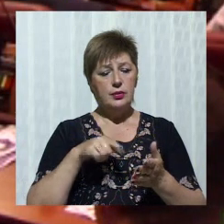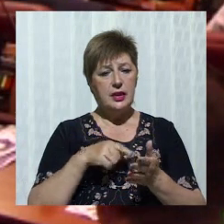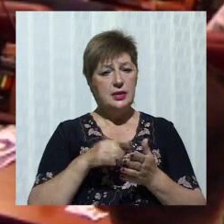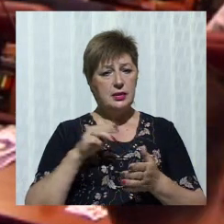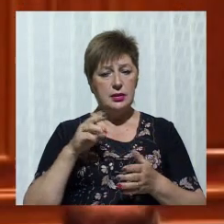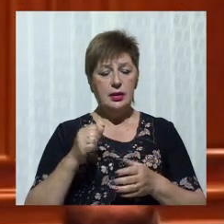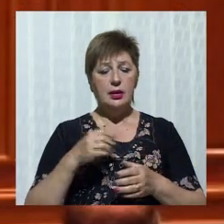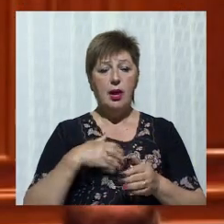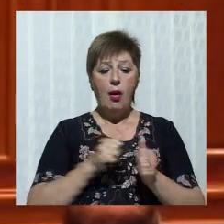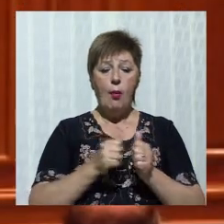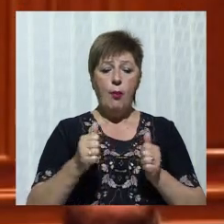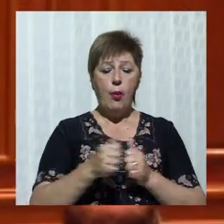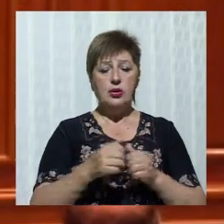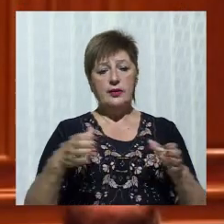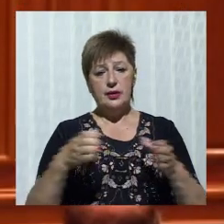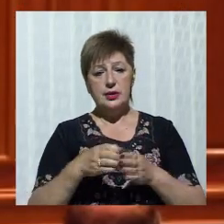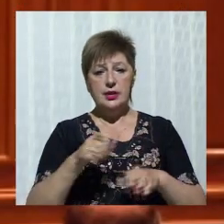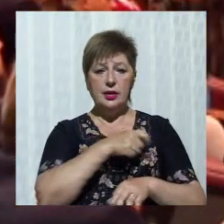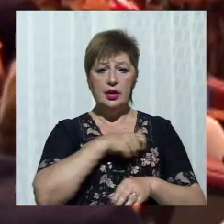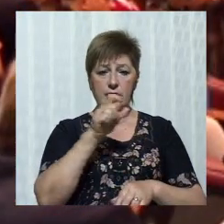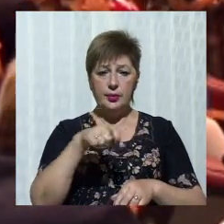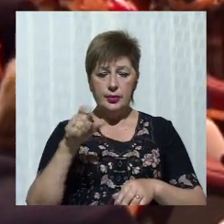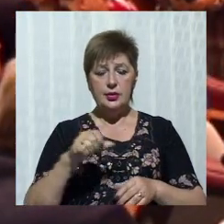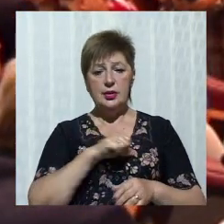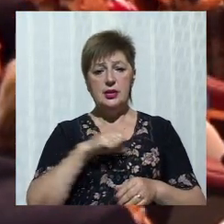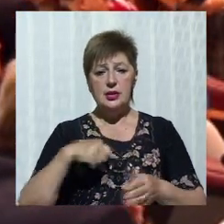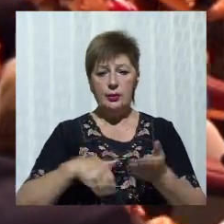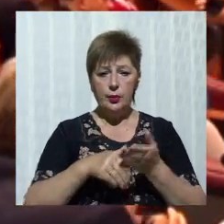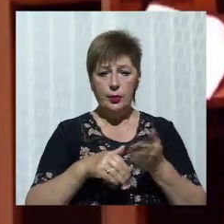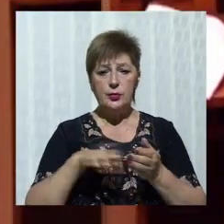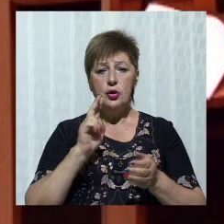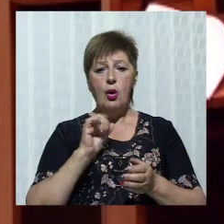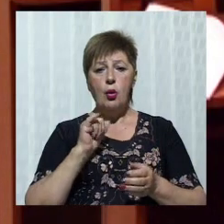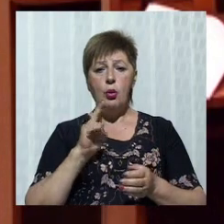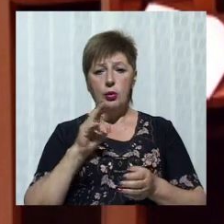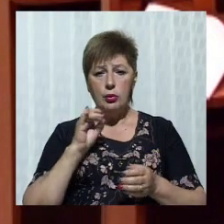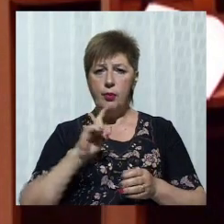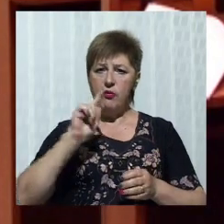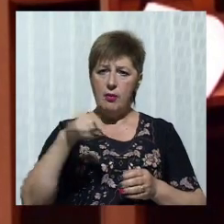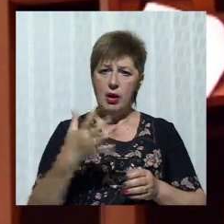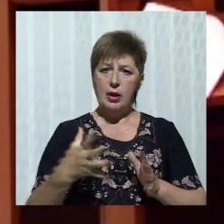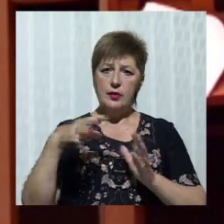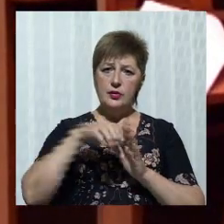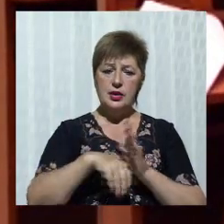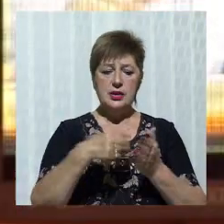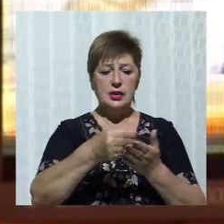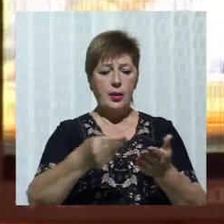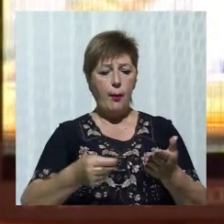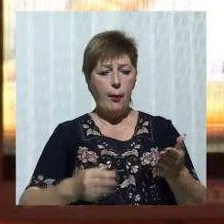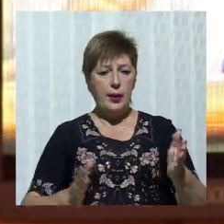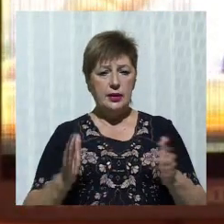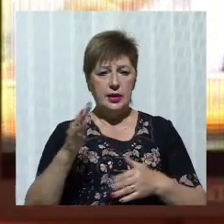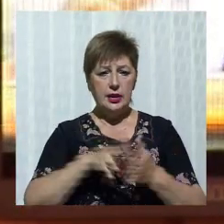Позафракційні депутати та обранці від фракцій «Сила людей» і «Самопоміч» у КРОП вимагали внести петицію на розгляд порядку денного.